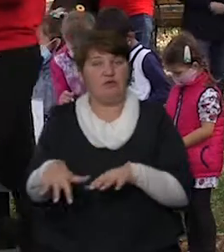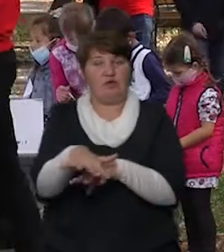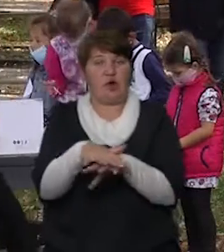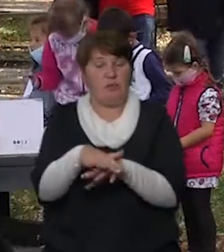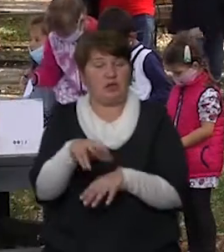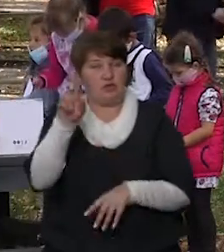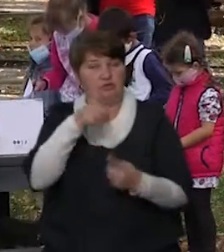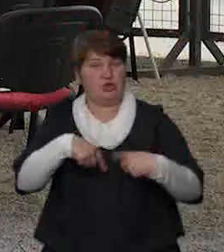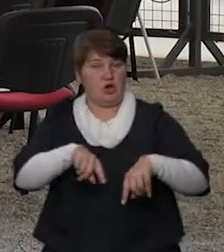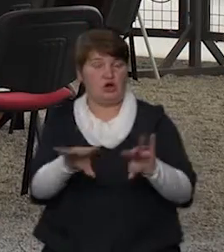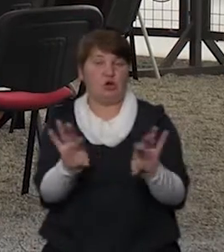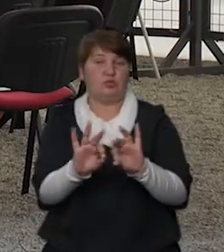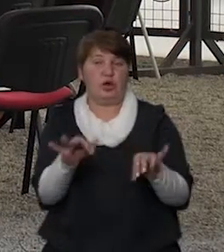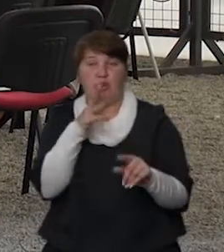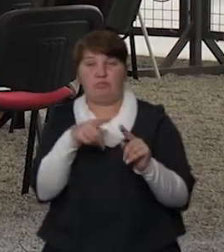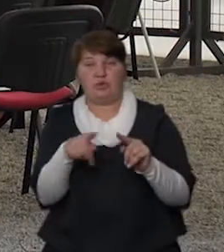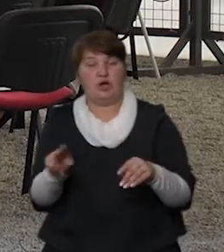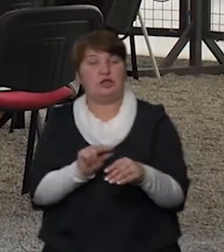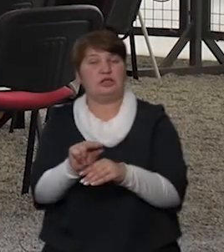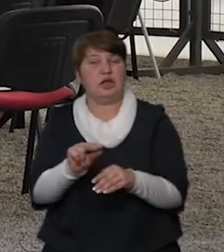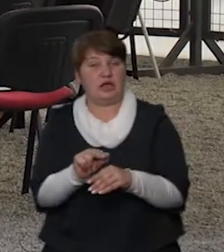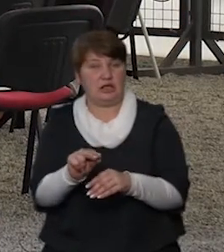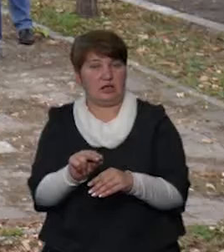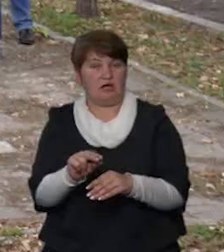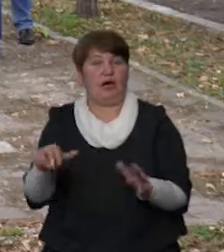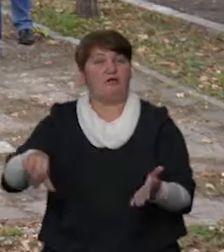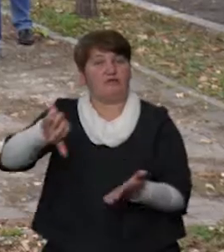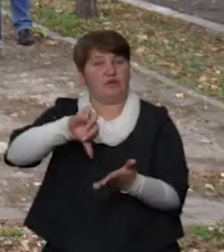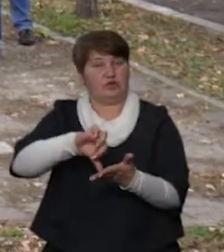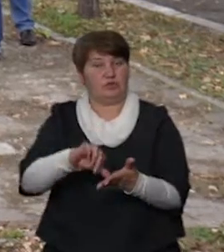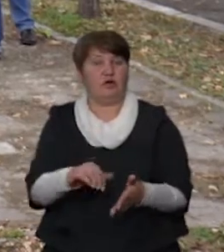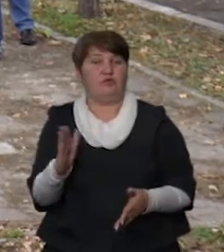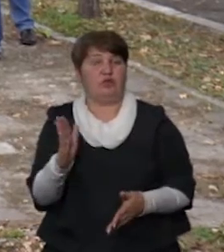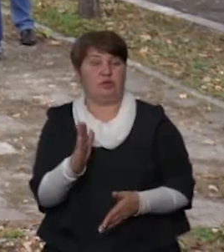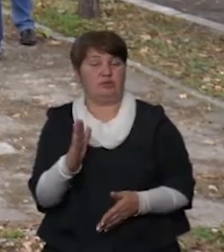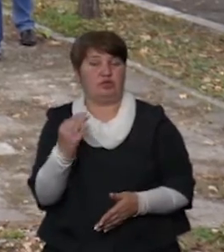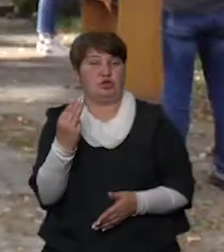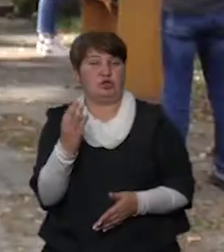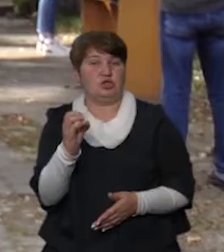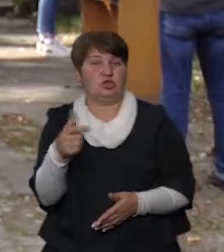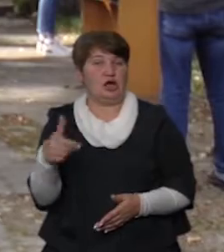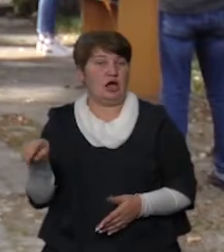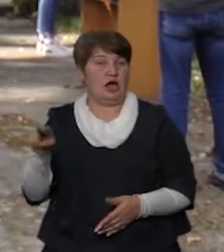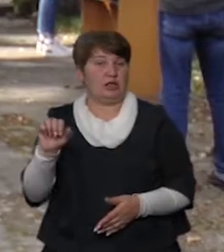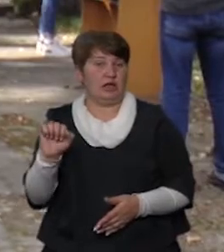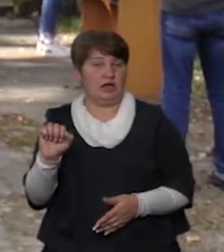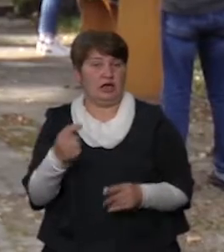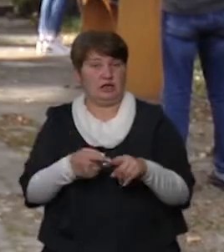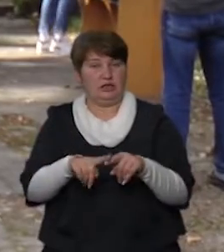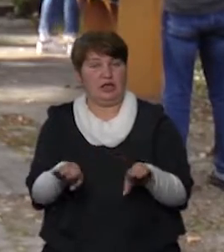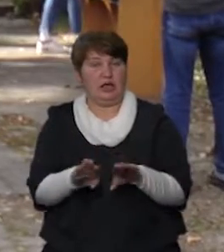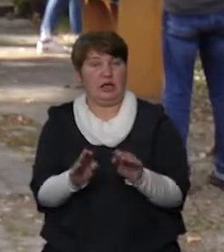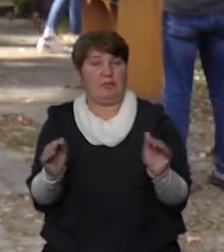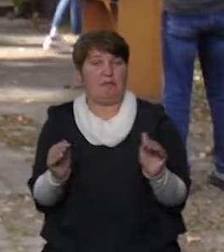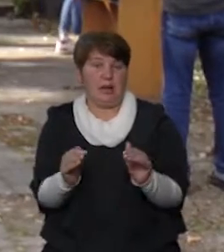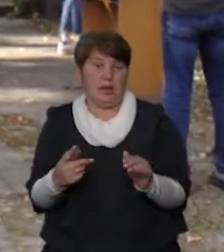розповідали під час одного із тренінгів. Медіатором виступив Володимир Шегда. Розуміти, це такий маленький майстер-клас,